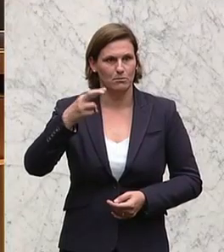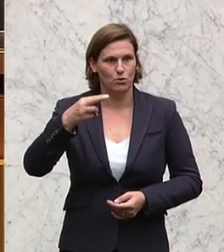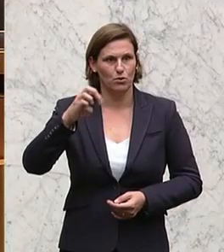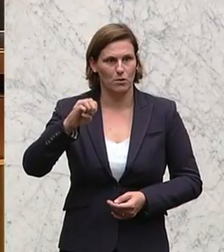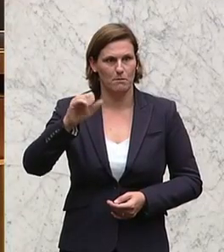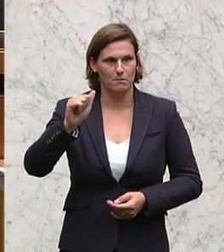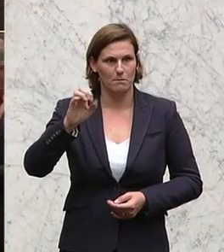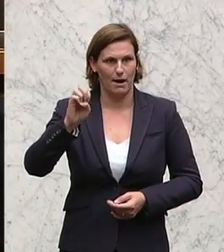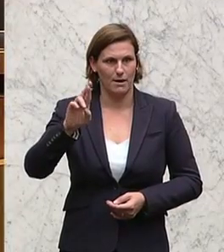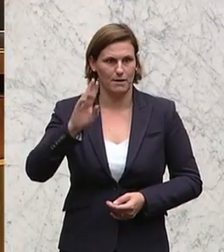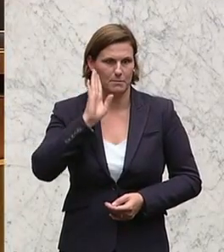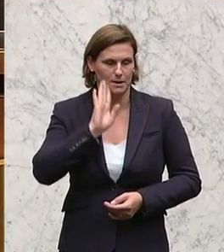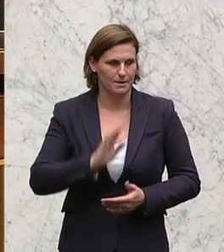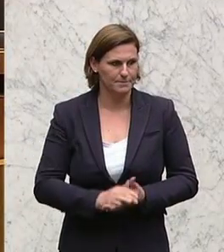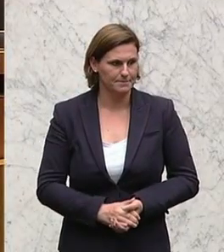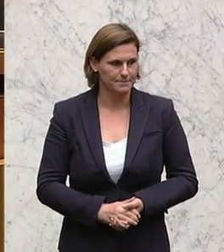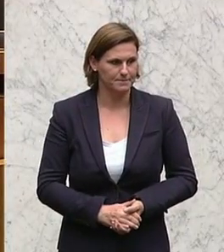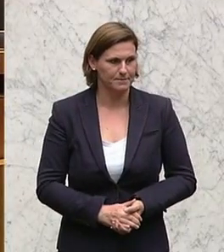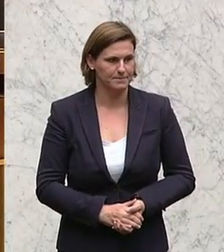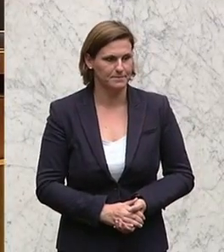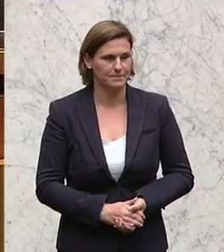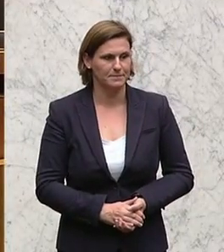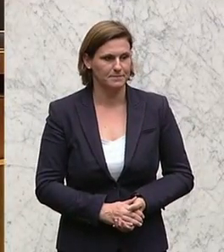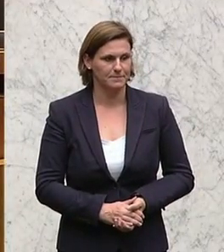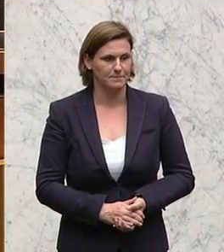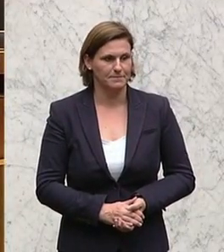Als nächster Redner am Wort Harry Buchmeier, SPÖ.